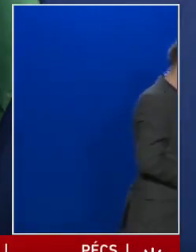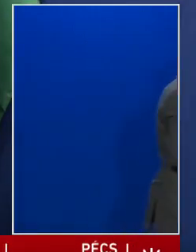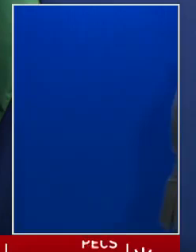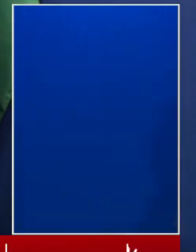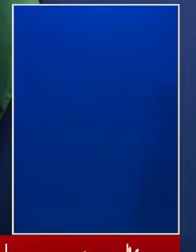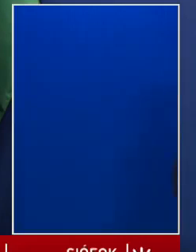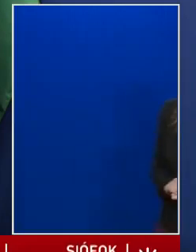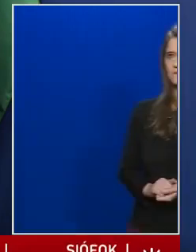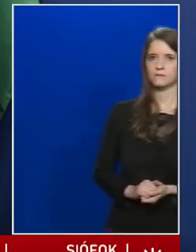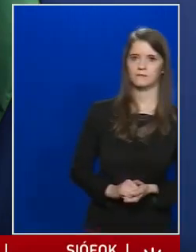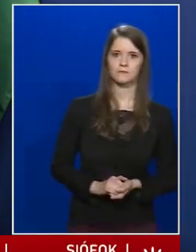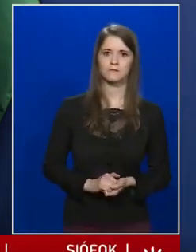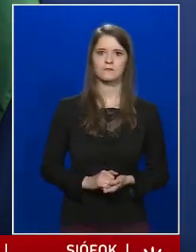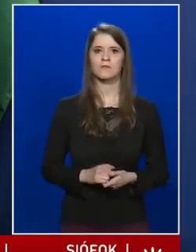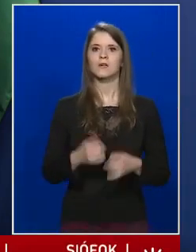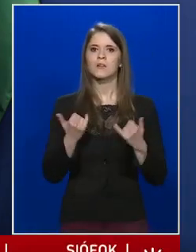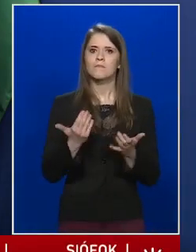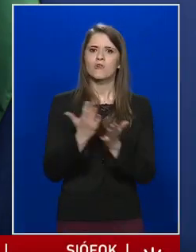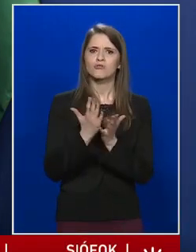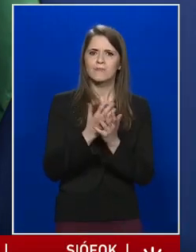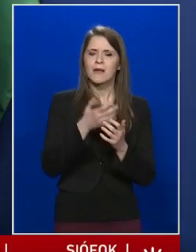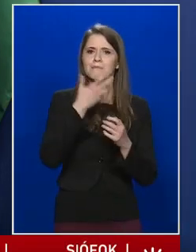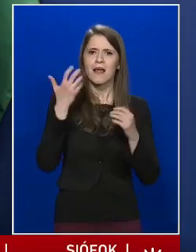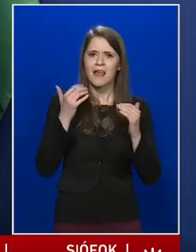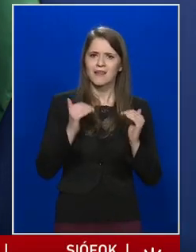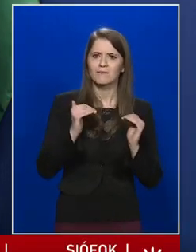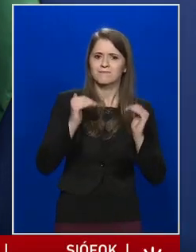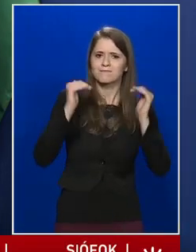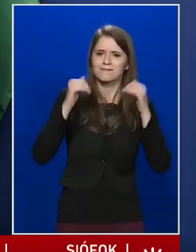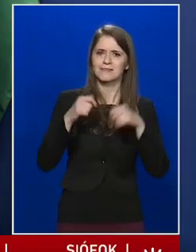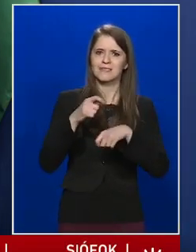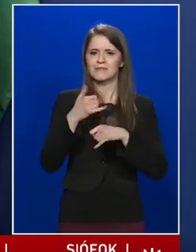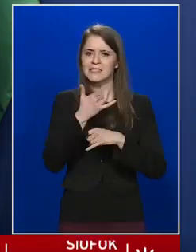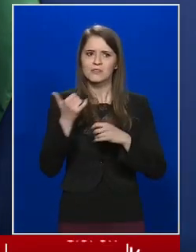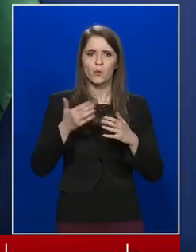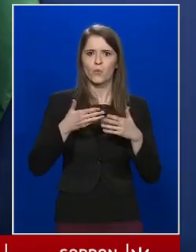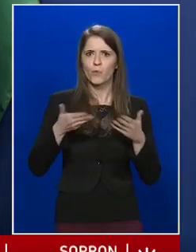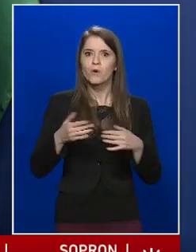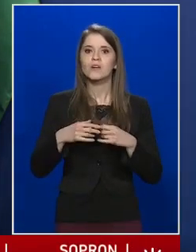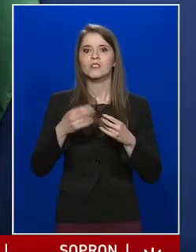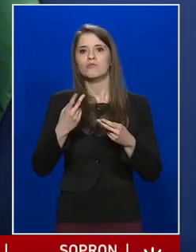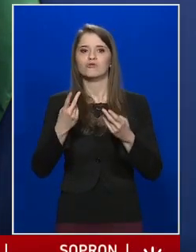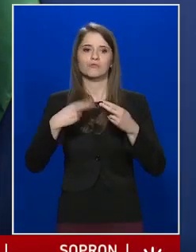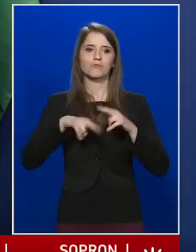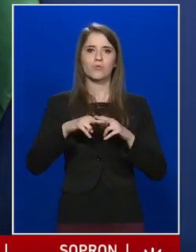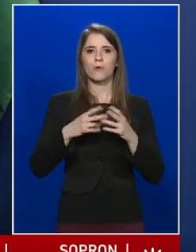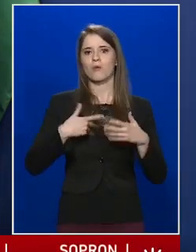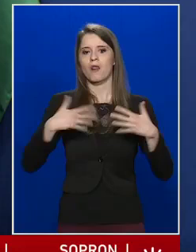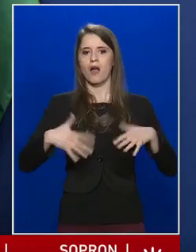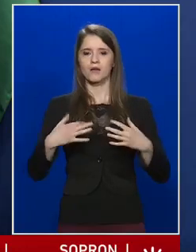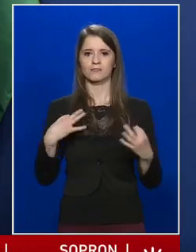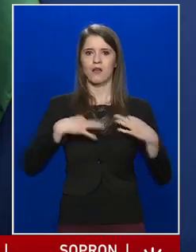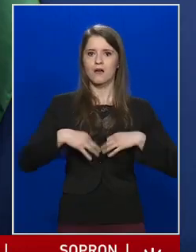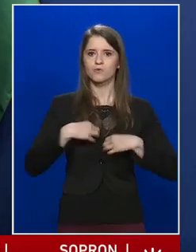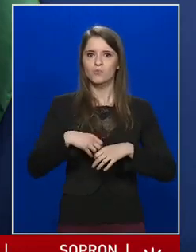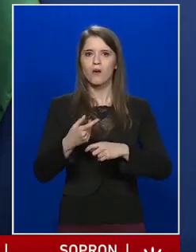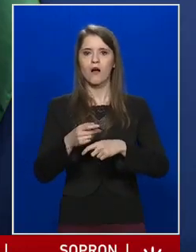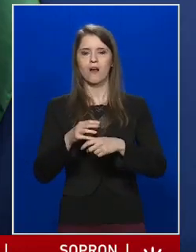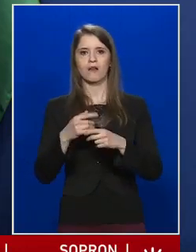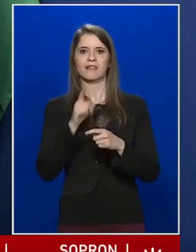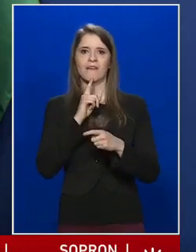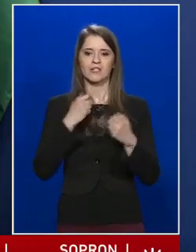Az egyre melegedő idő rövidebb ruházattal és több szabadon lévő bőrfelülettel jár. Jelenthet-e ez